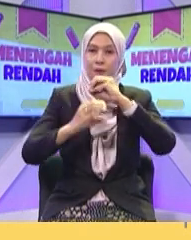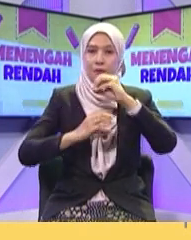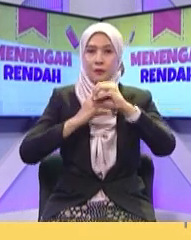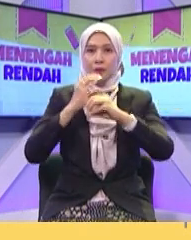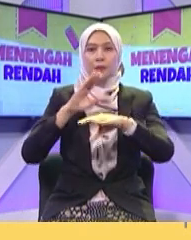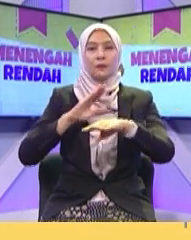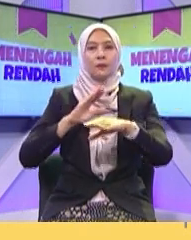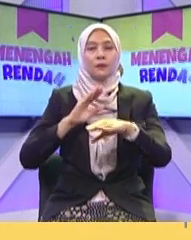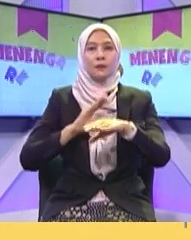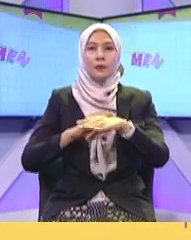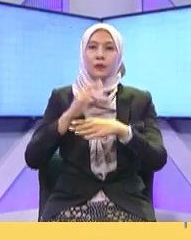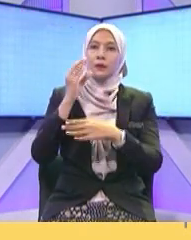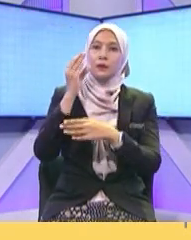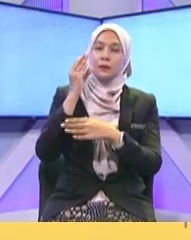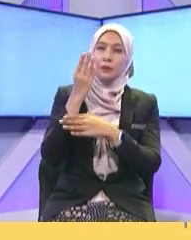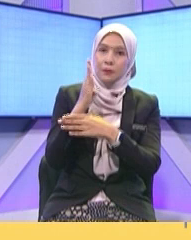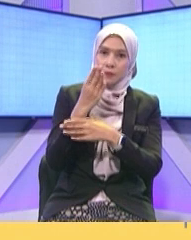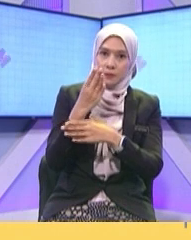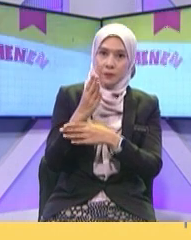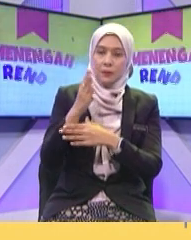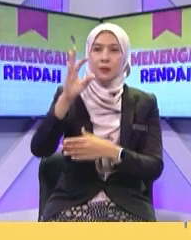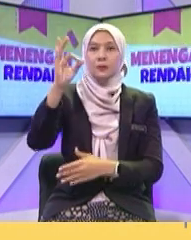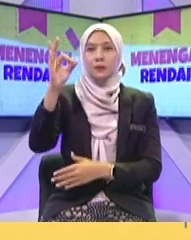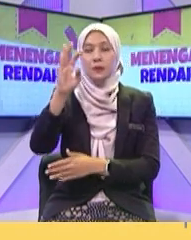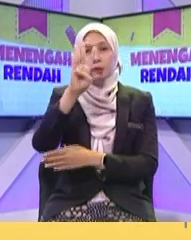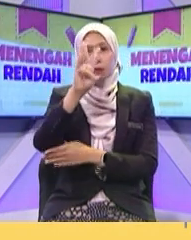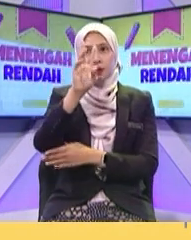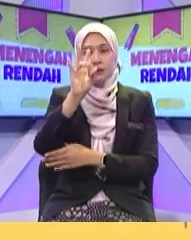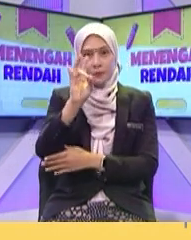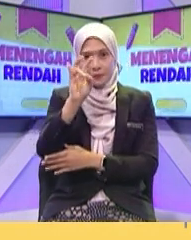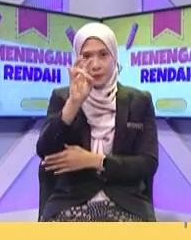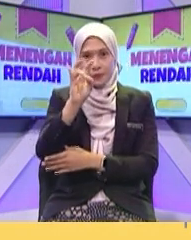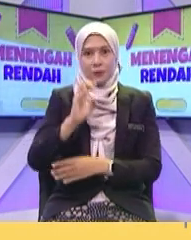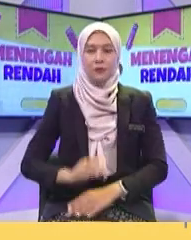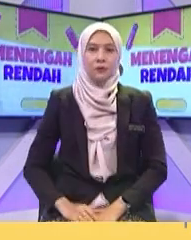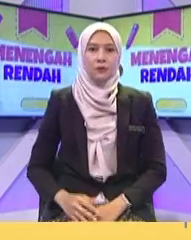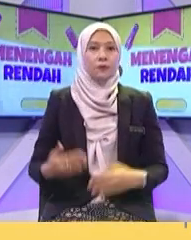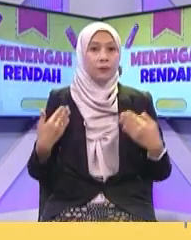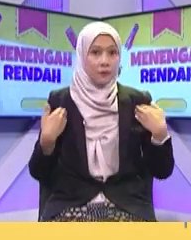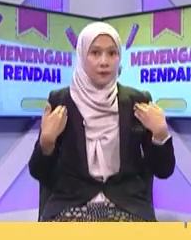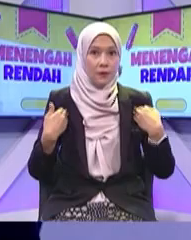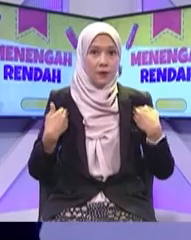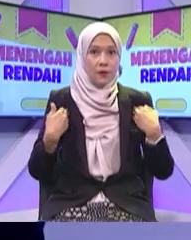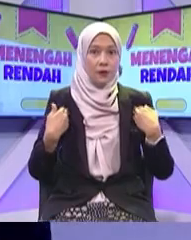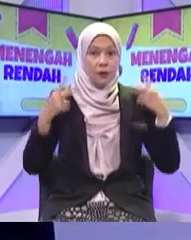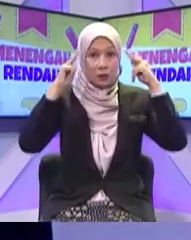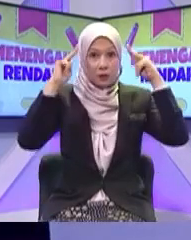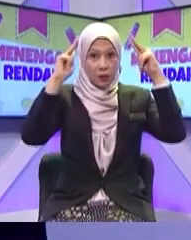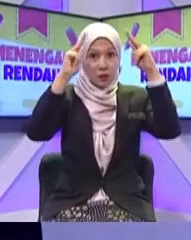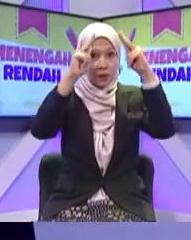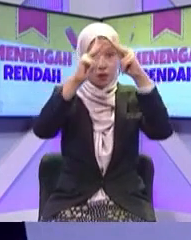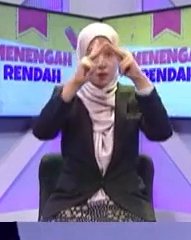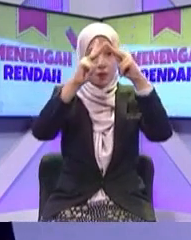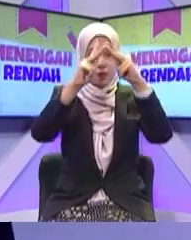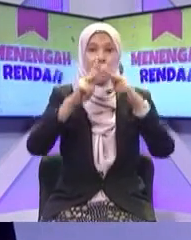Ada stesen setelit bumi Dia macam Parabola itu Yang besar itu Mana berkembangnya Adanya